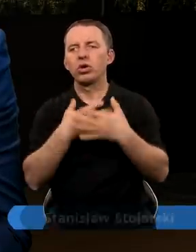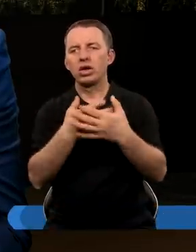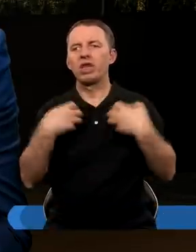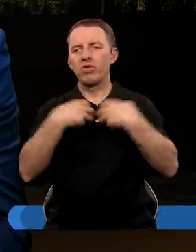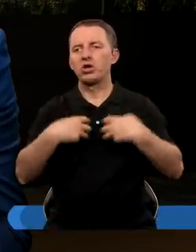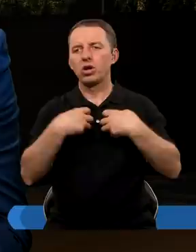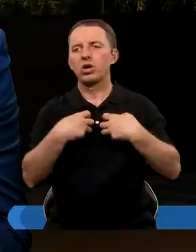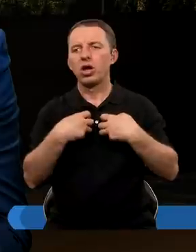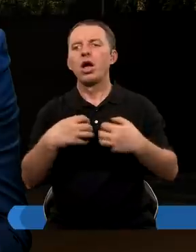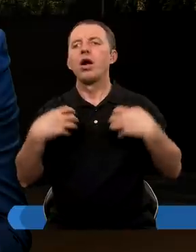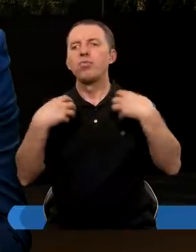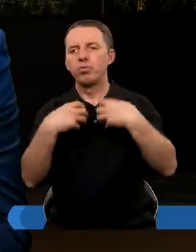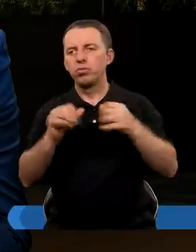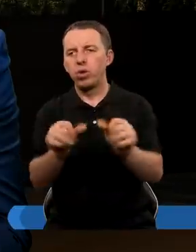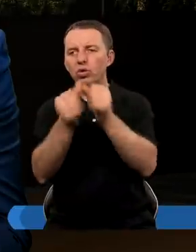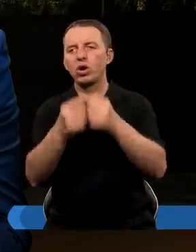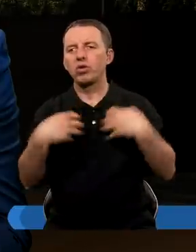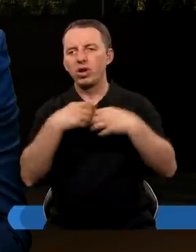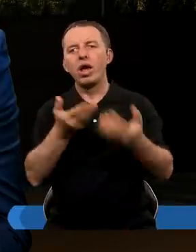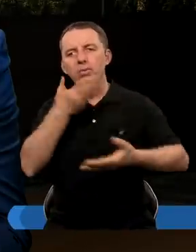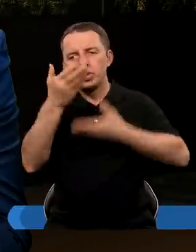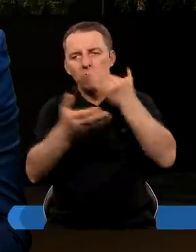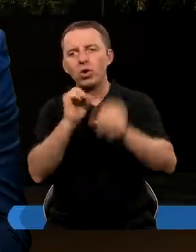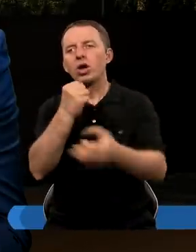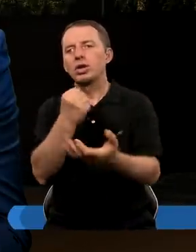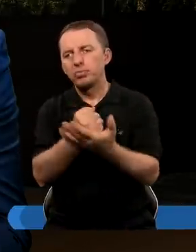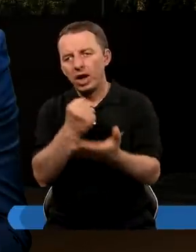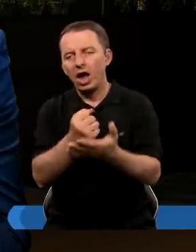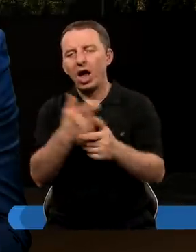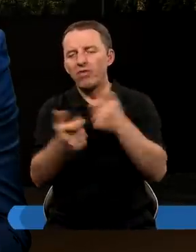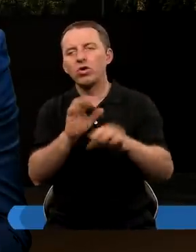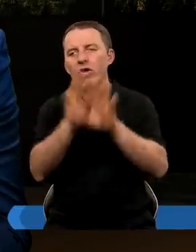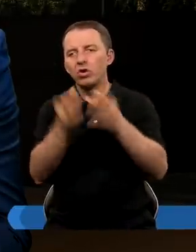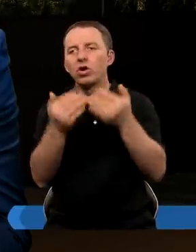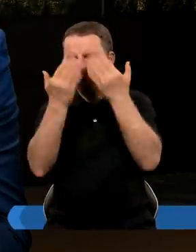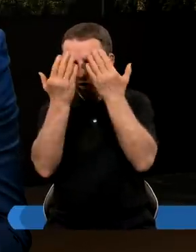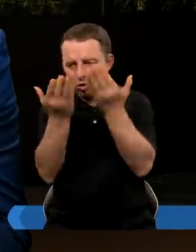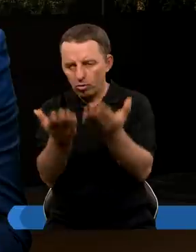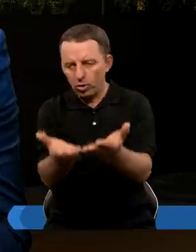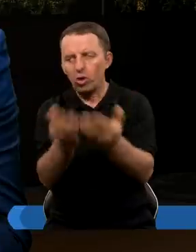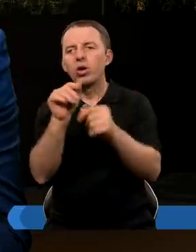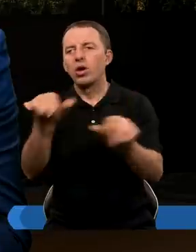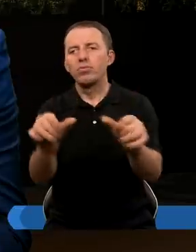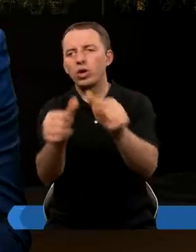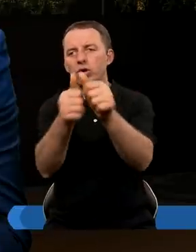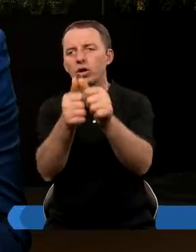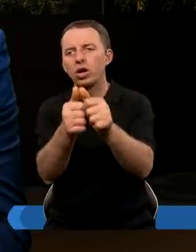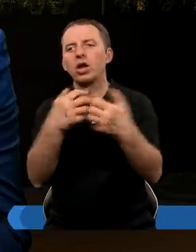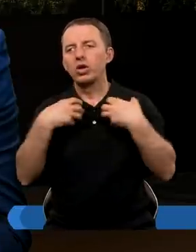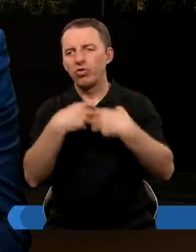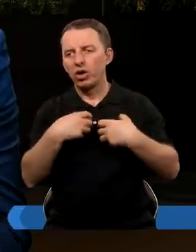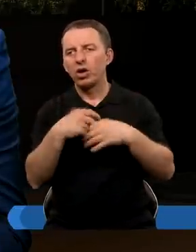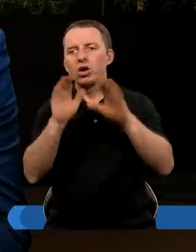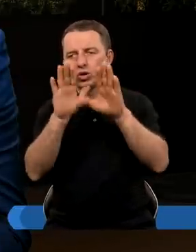zwierzęcia, aby posąg zwierzęcia przemówił i sprawił, że wszyscy, którzy nie oddali pokłonu posągowi,